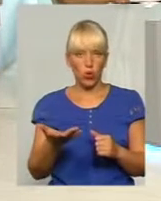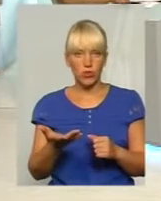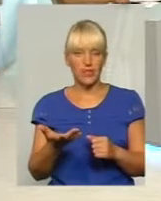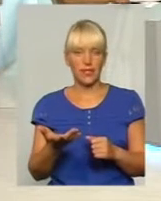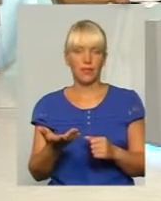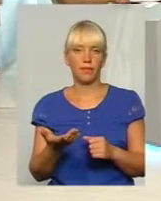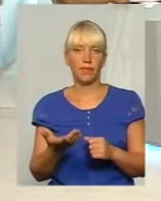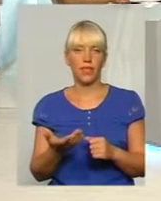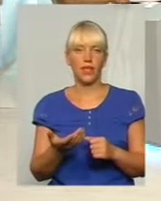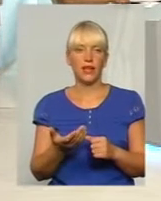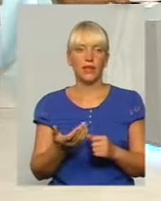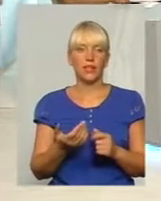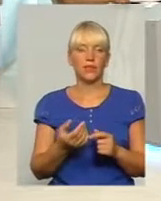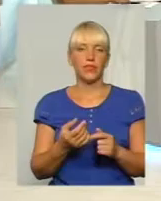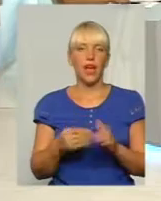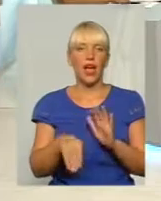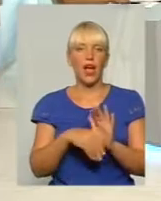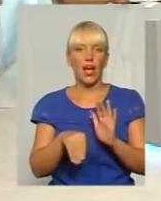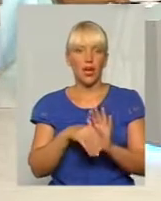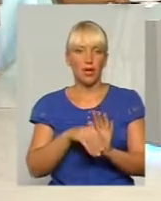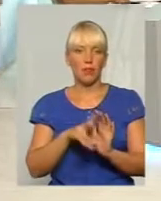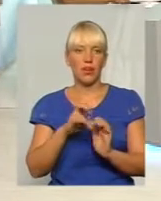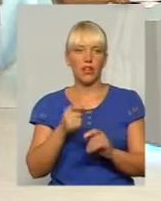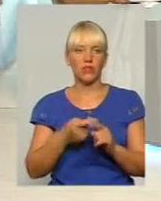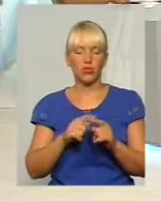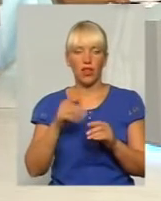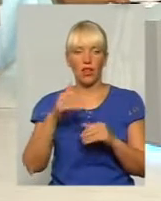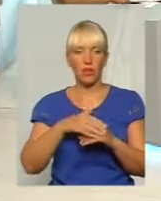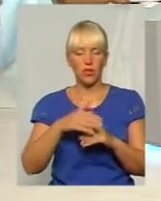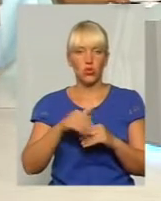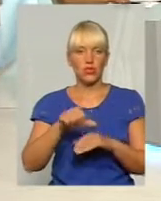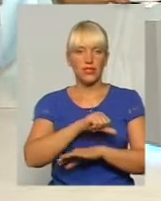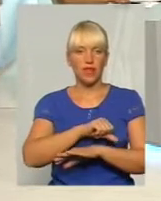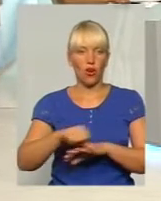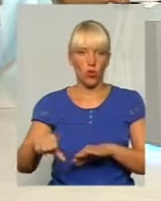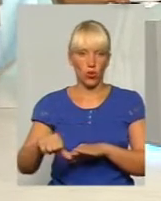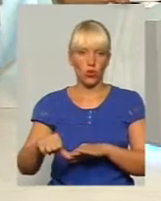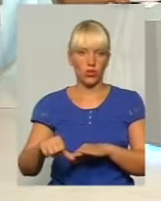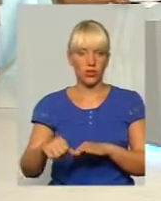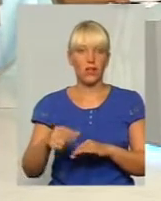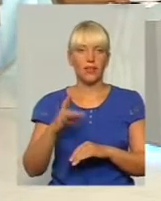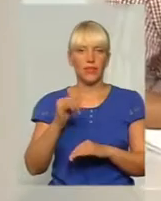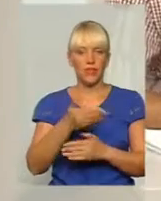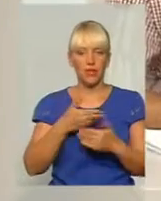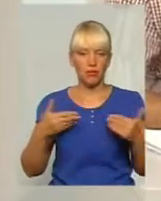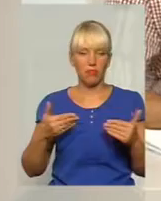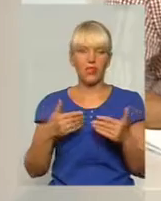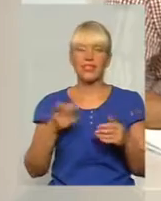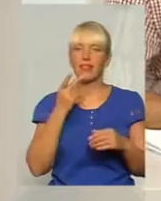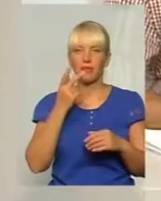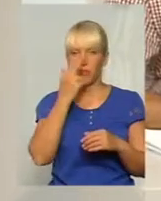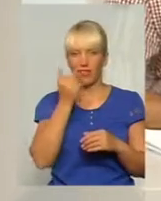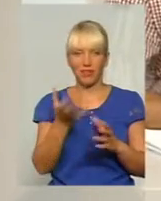Щодо вираження кількісного хабаря, то ми ж ближче до кордону. Ми ж звикли більше оперувати. Так, ми в доларах звикли завжди.